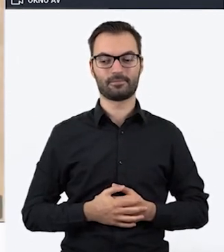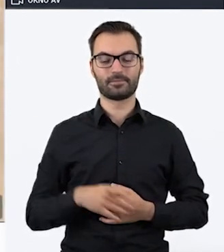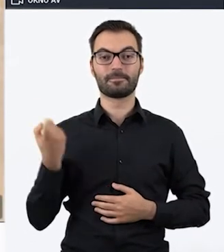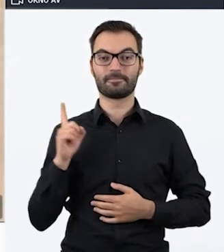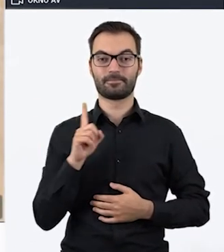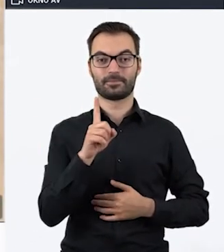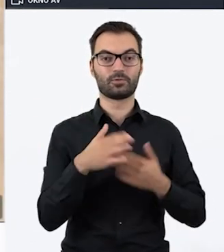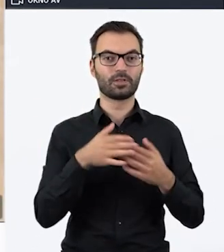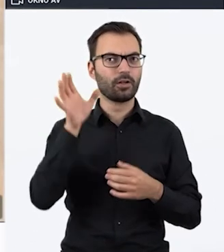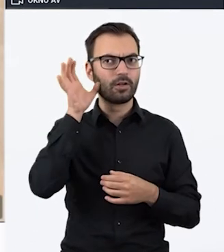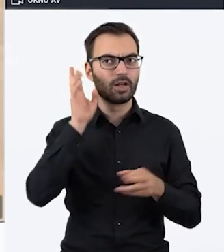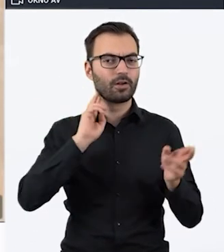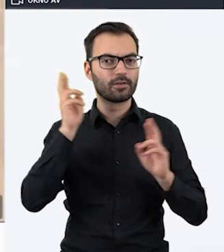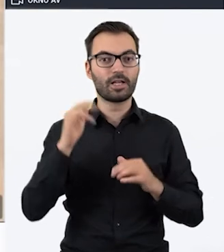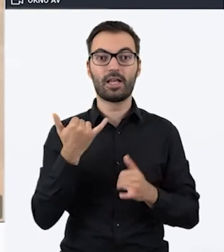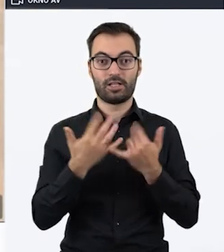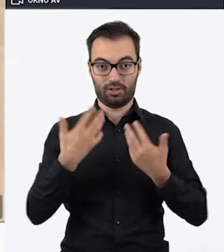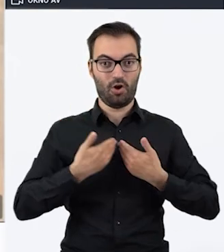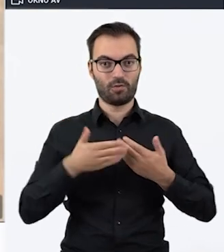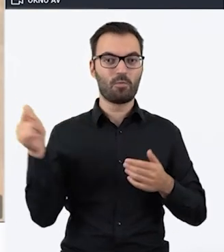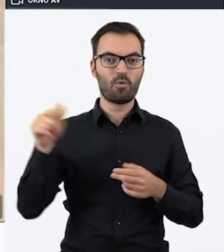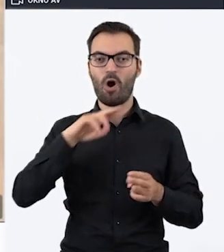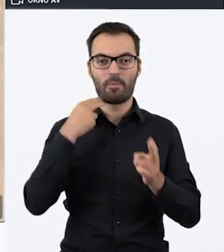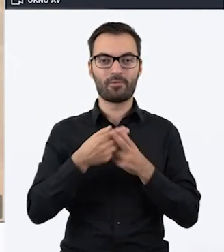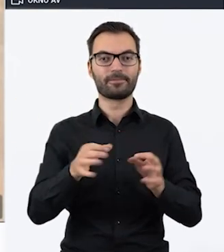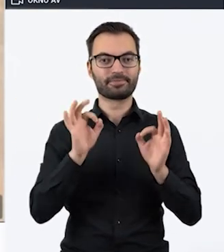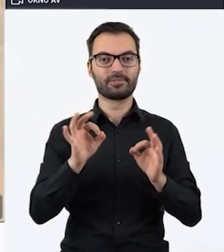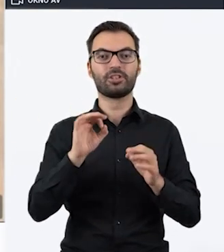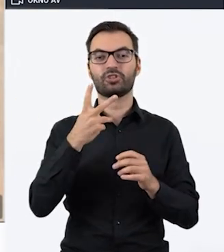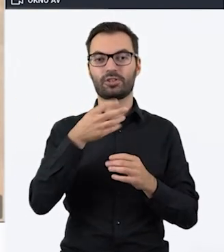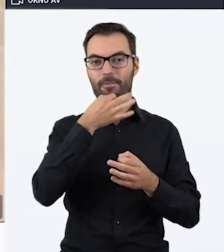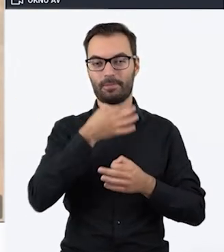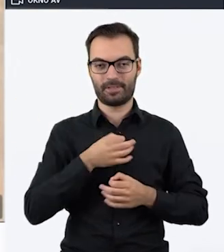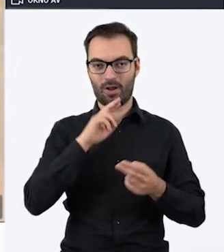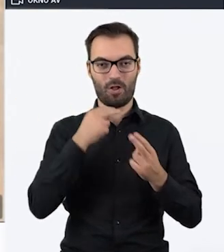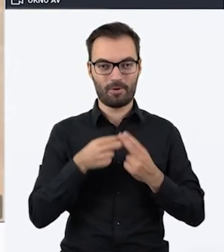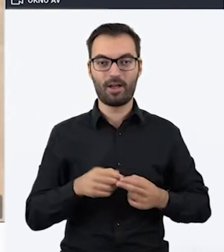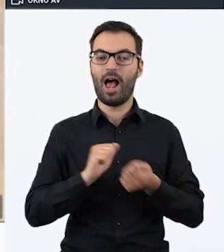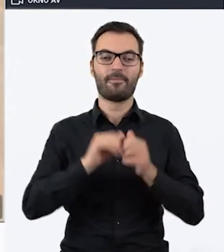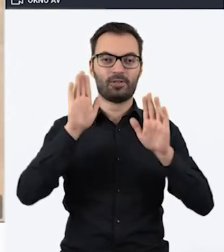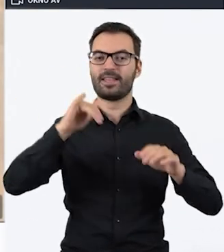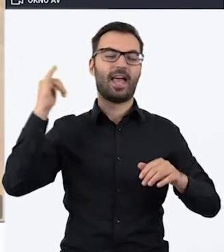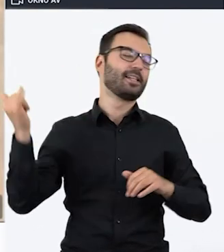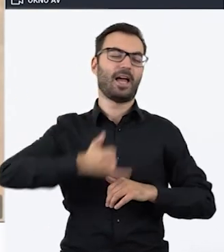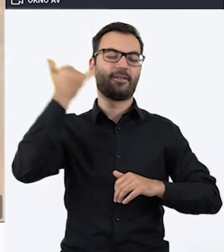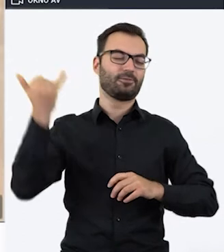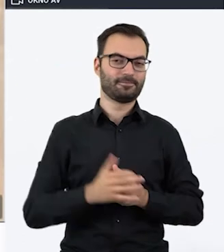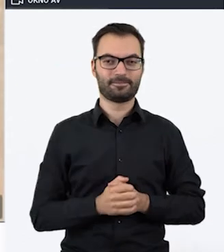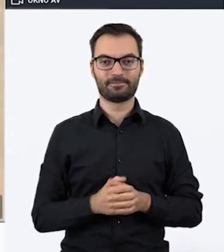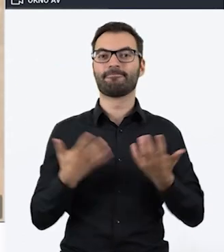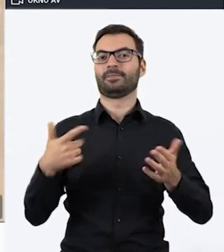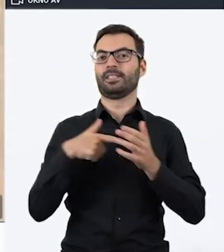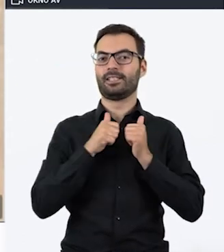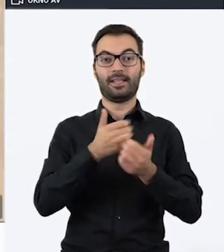Podchodzisz do drzwi i słyszysz głos. Aby mnie otworzyć, odpowiedz poprawnie na trzy pytania lub zostań tu na zawsze. Drodzy